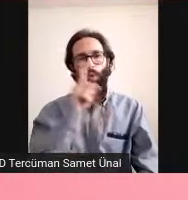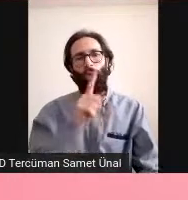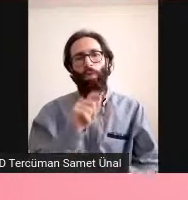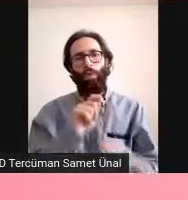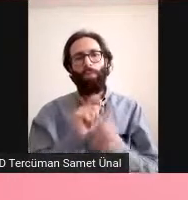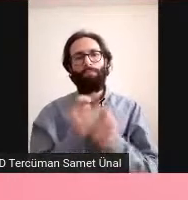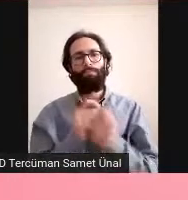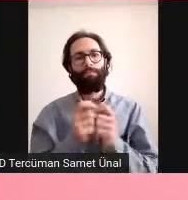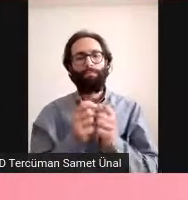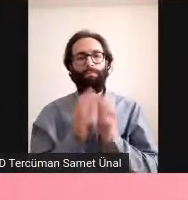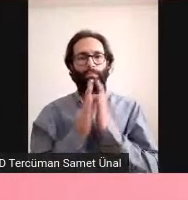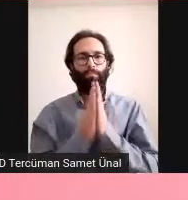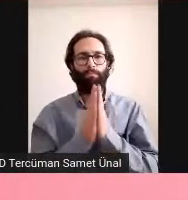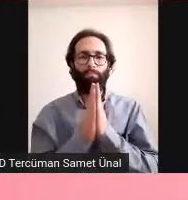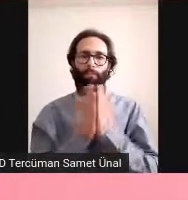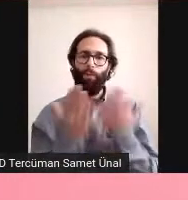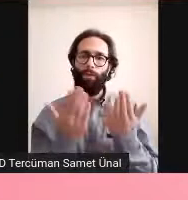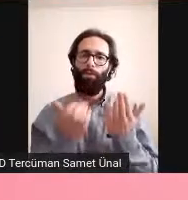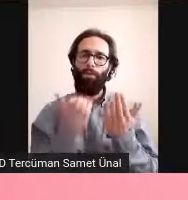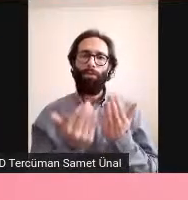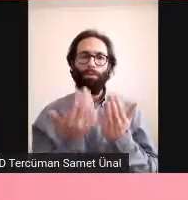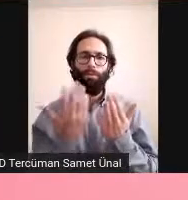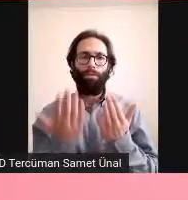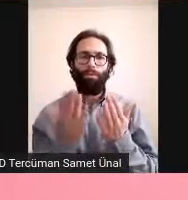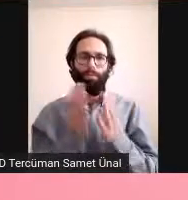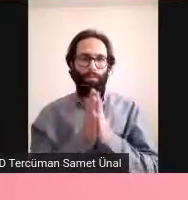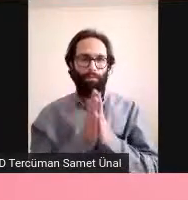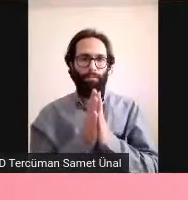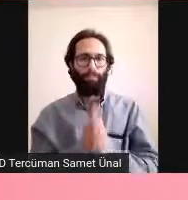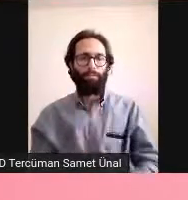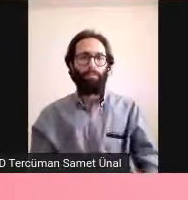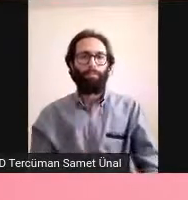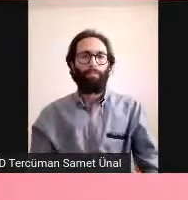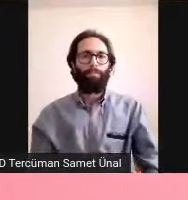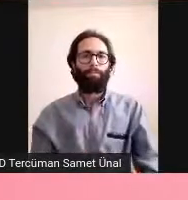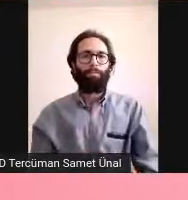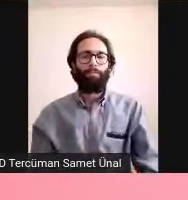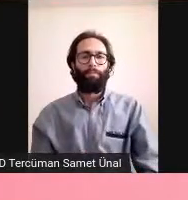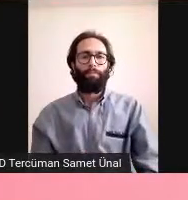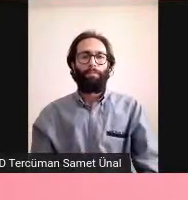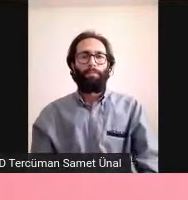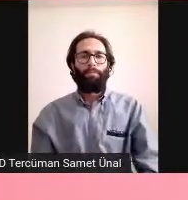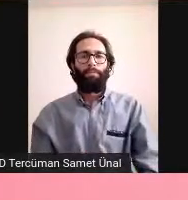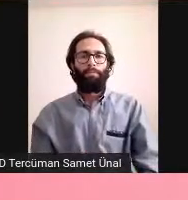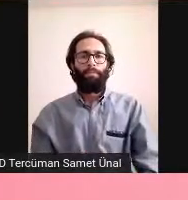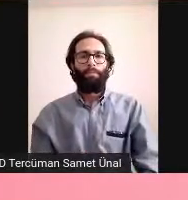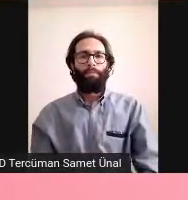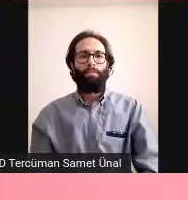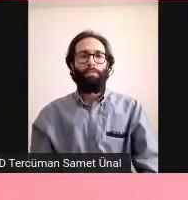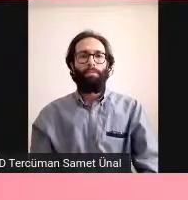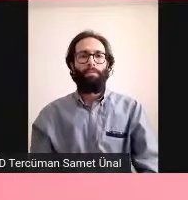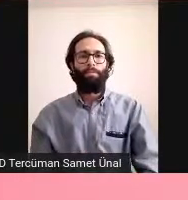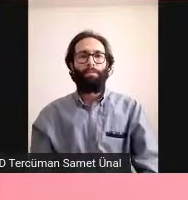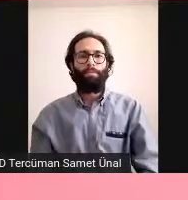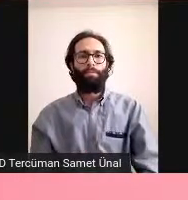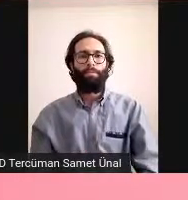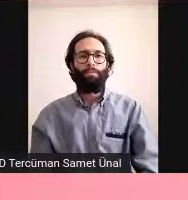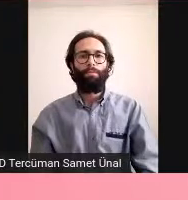just the free virus just the free protein getting in is by itself significant binding.